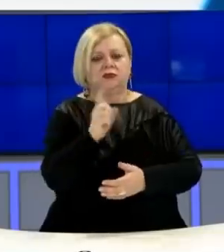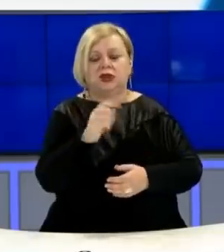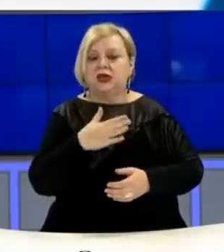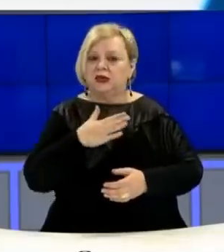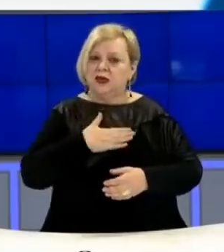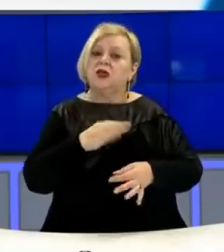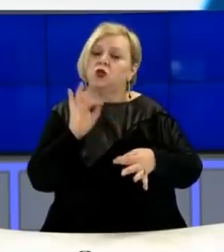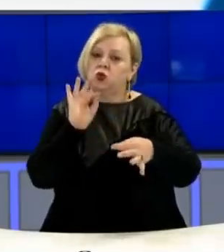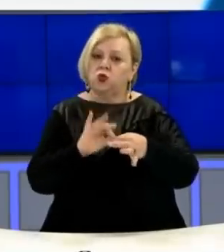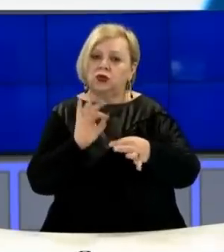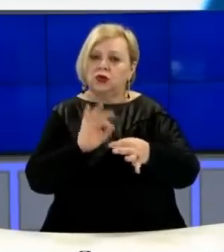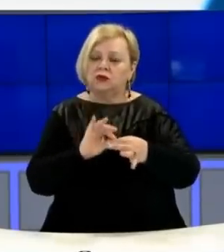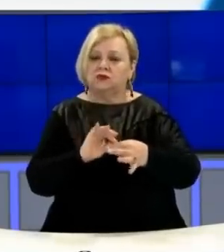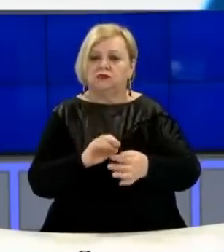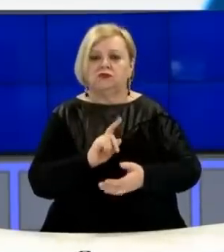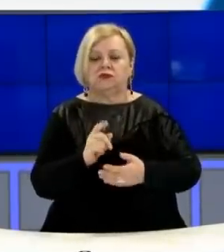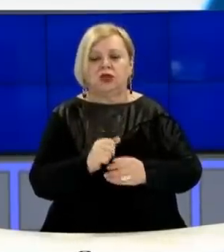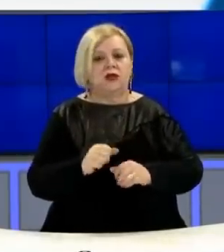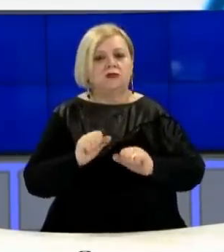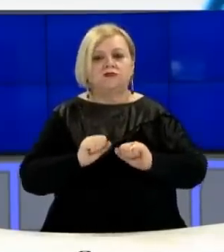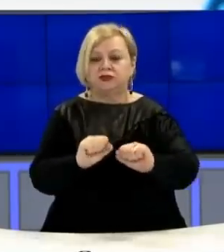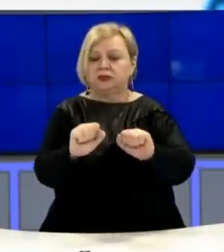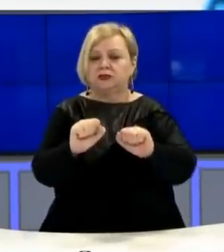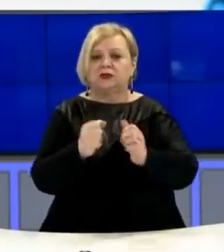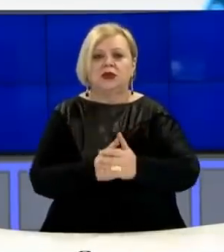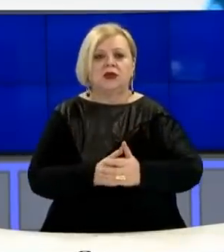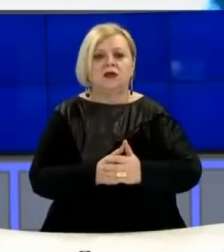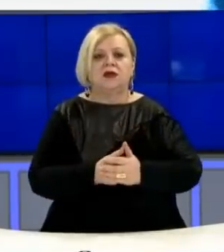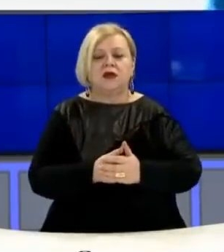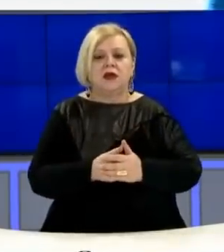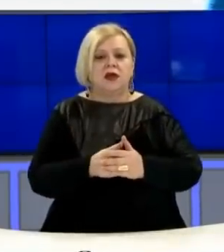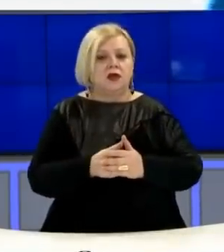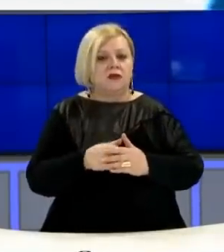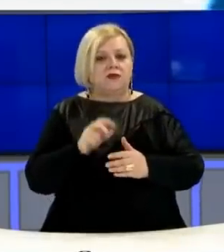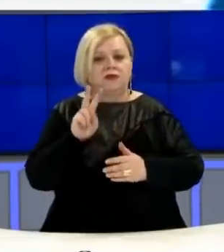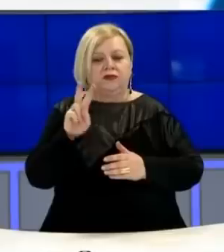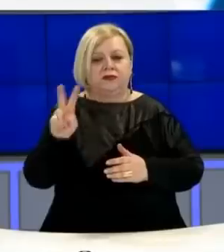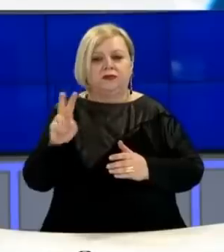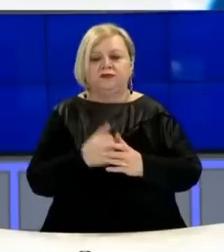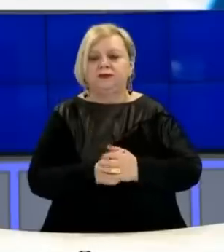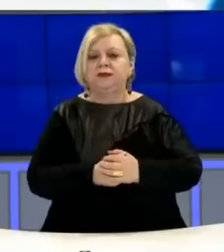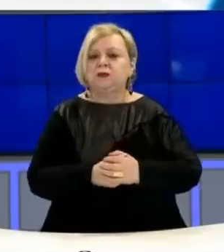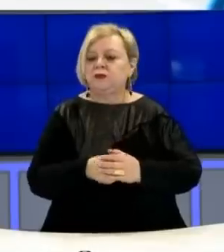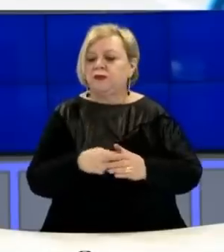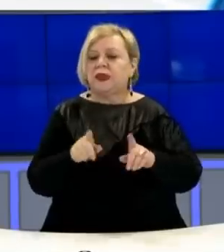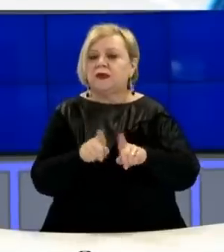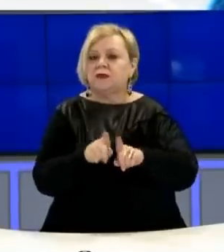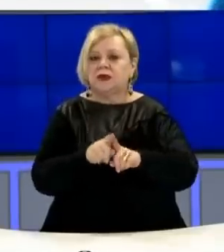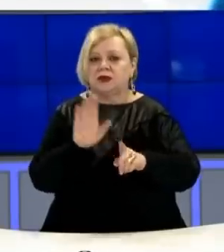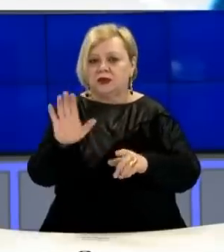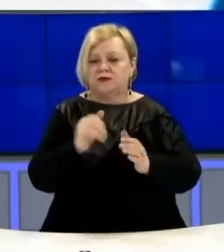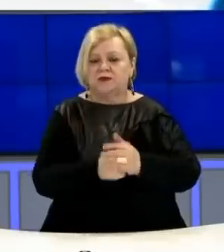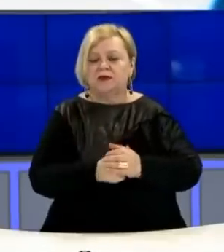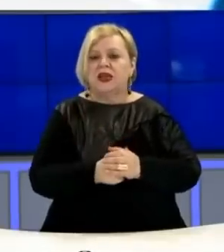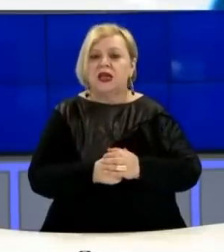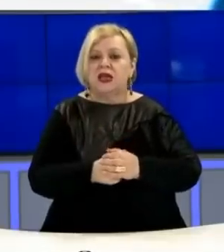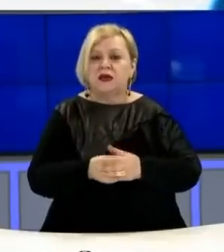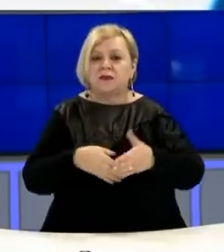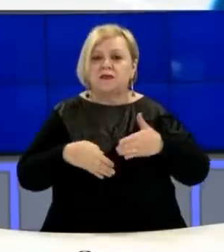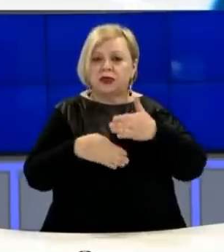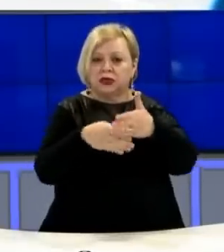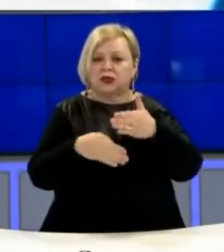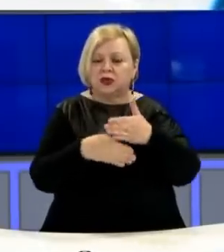kujdesime që mos të vinë në pushtet, ka thënë kandidati për kryeministër nga LDK. Si pas ti, me pakon erima këmbjes